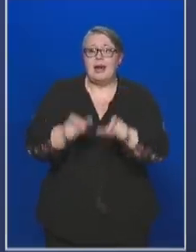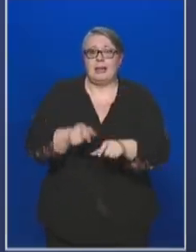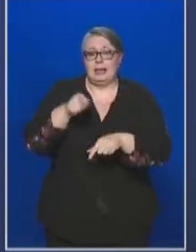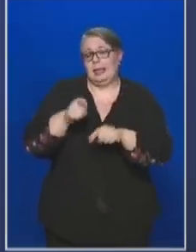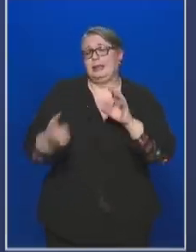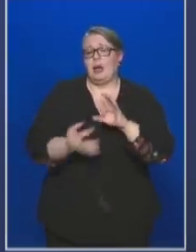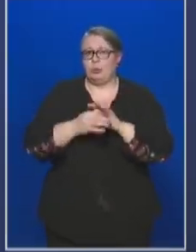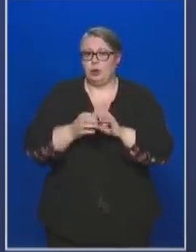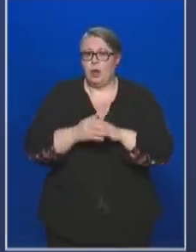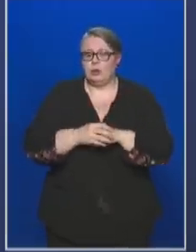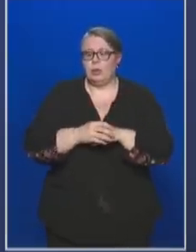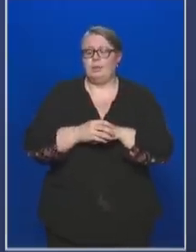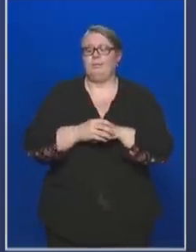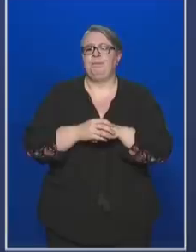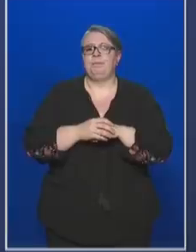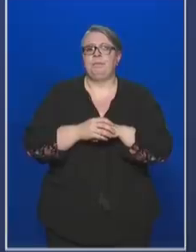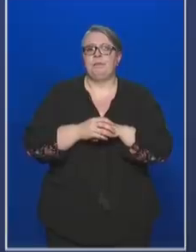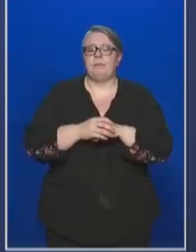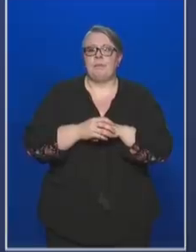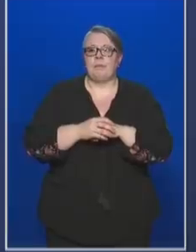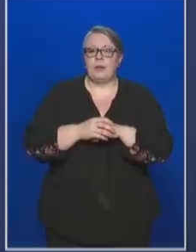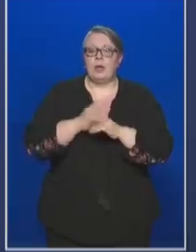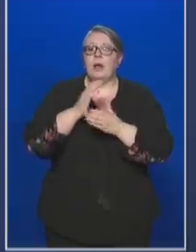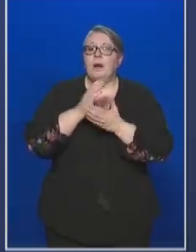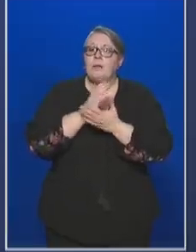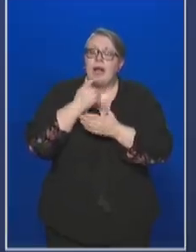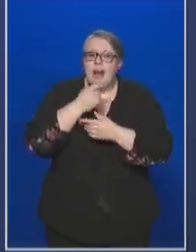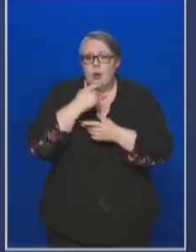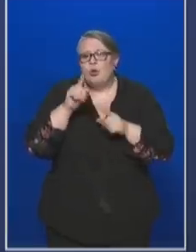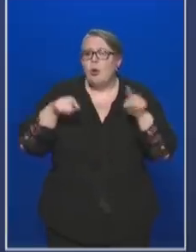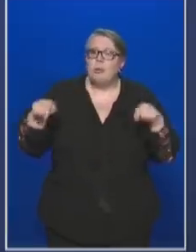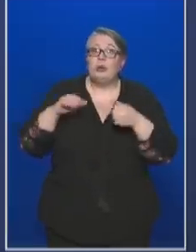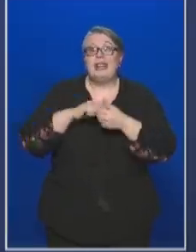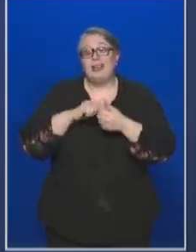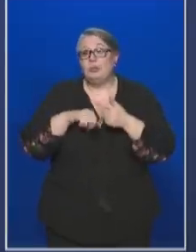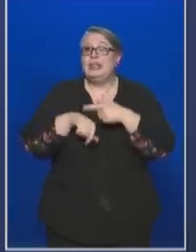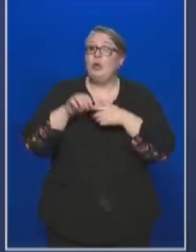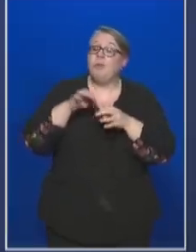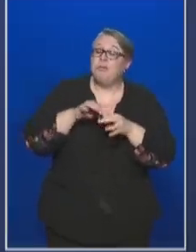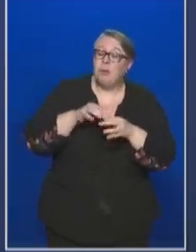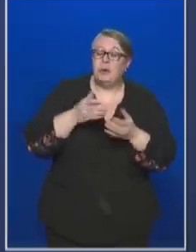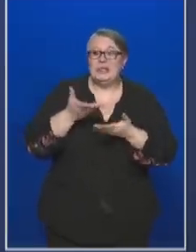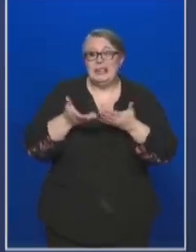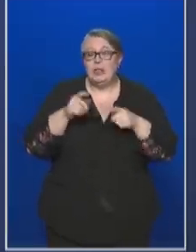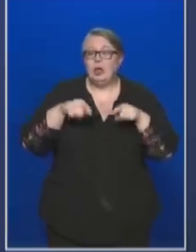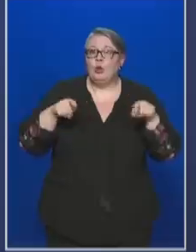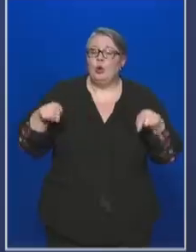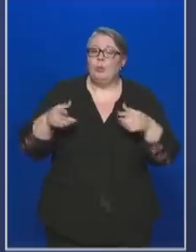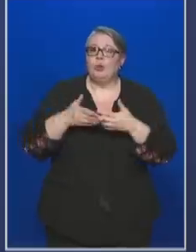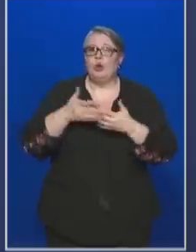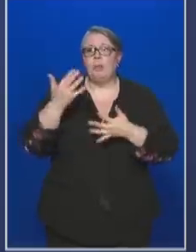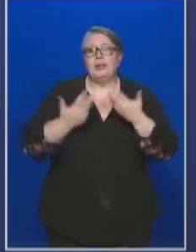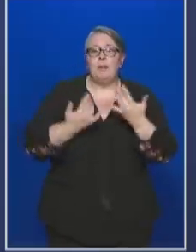a vonatkozásban hozzánk. Elhangzanak dátumok, amelyek különböző